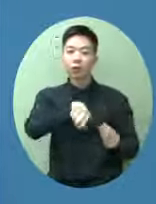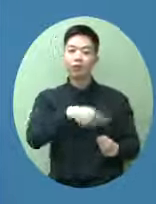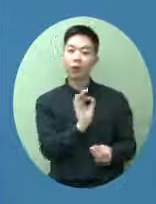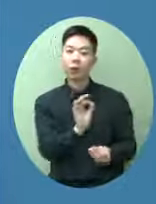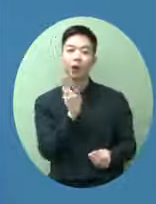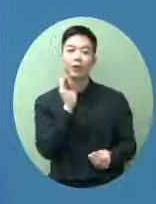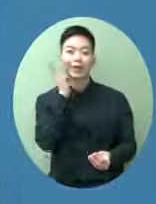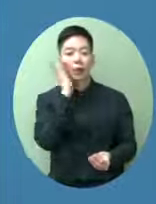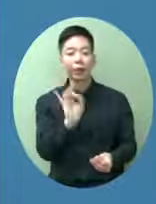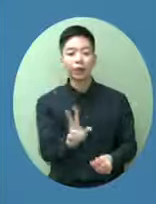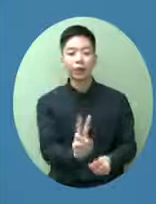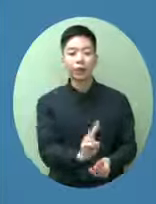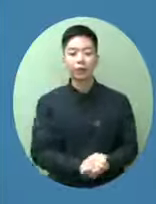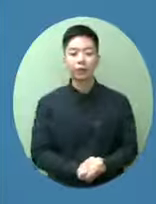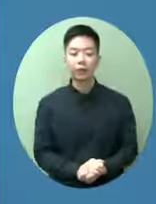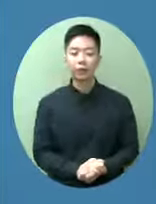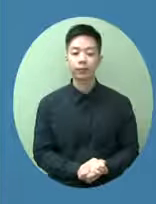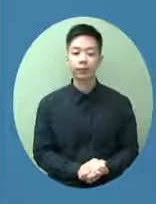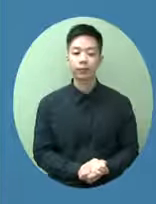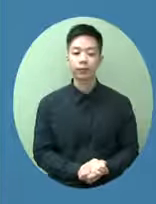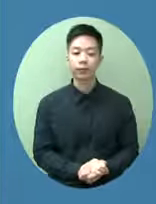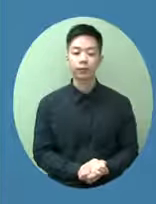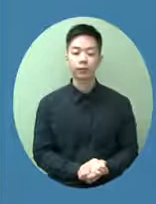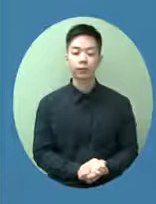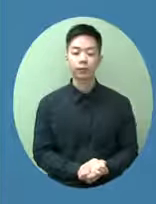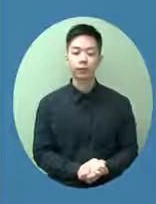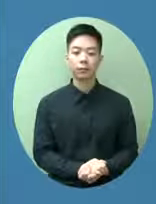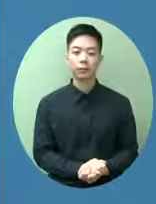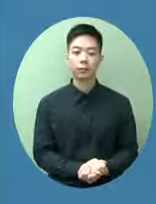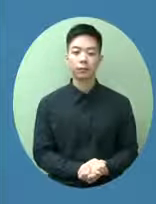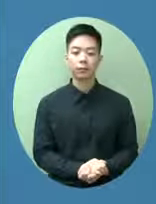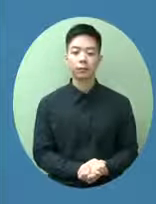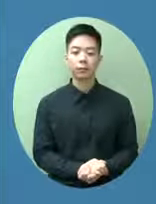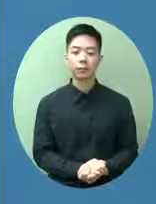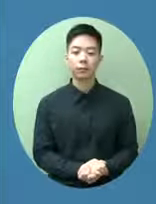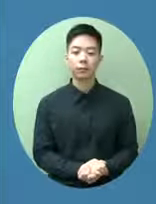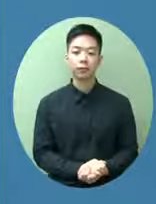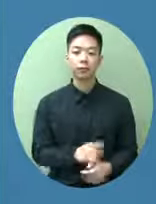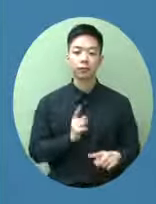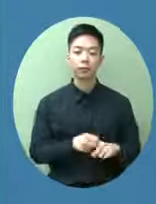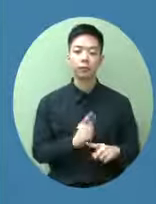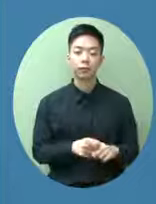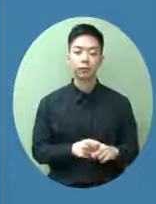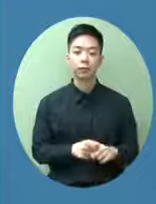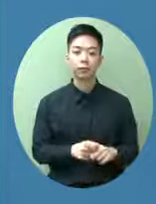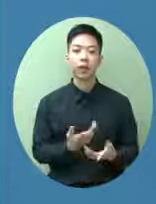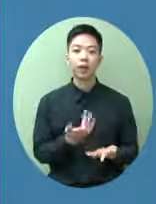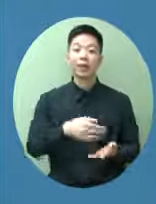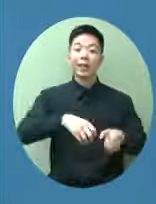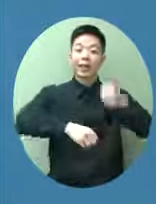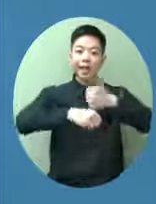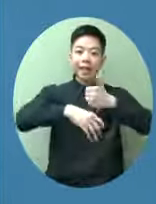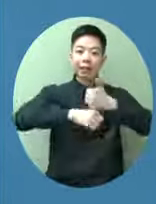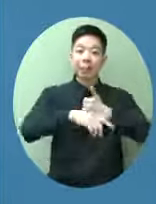一間酒店房似的我們亦都只會用一個收回成本的價格來提供